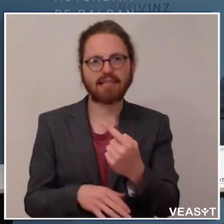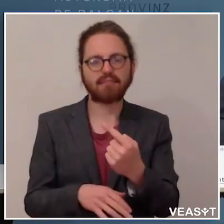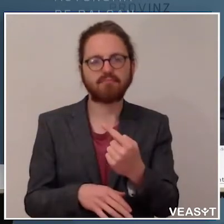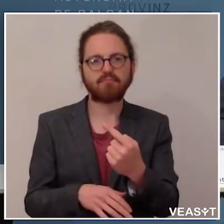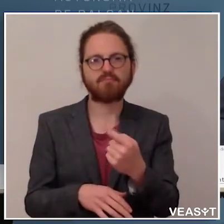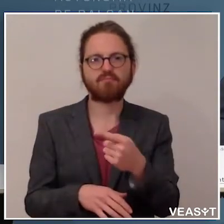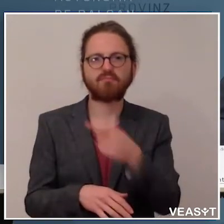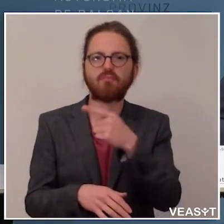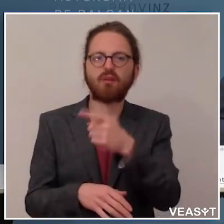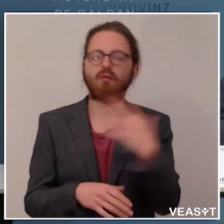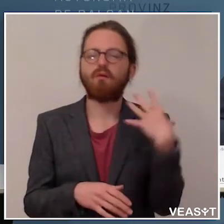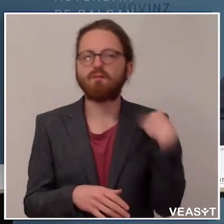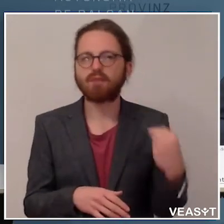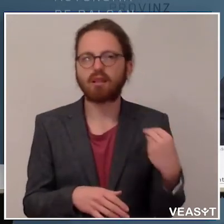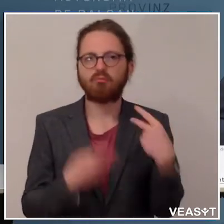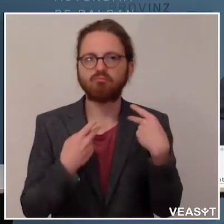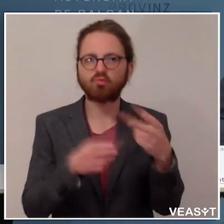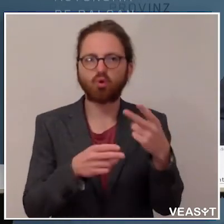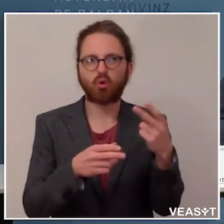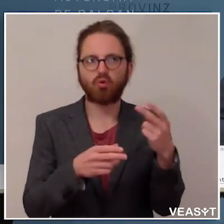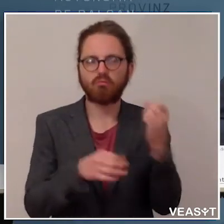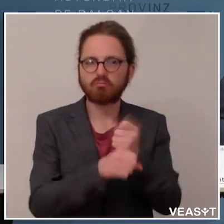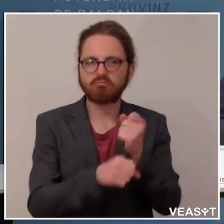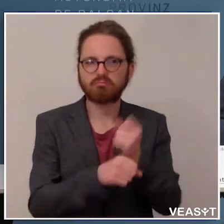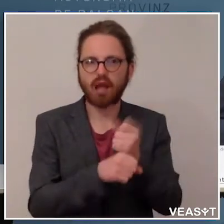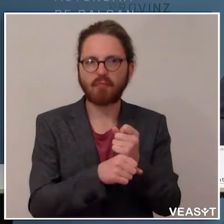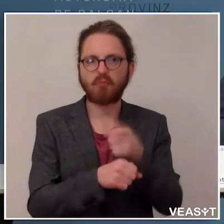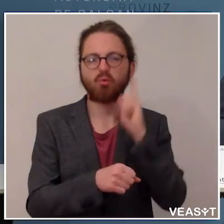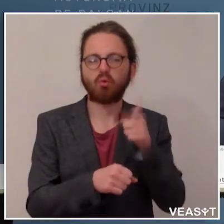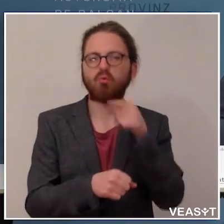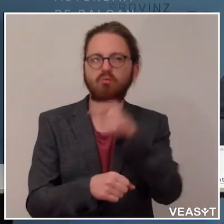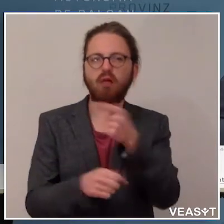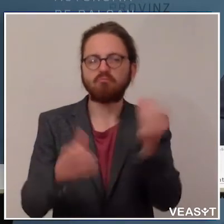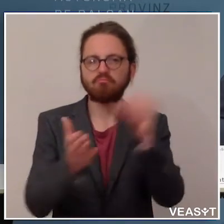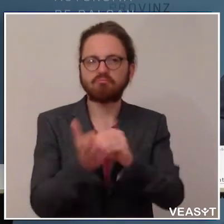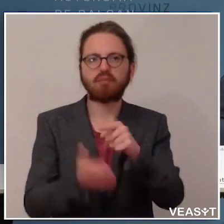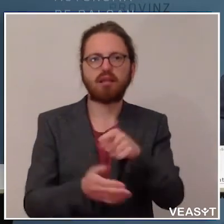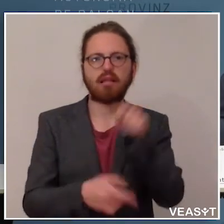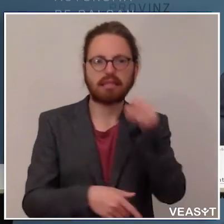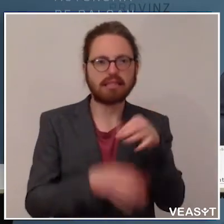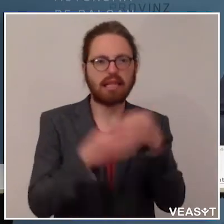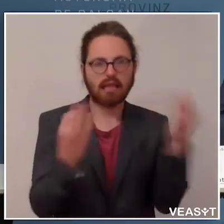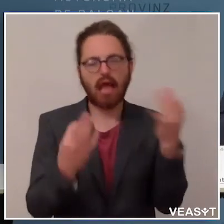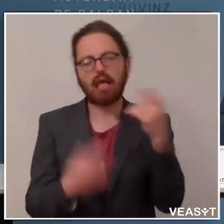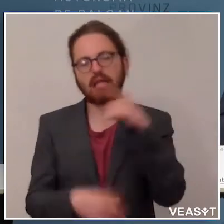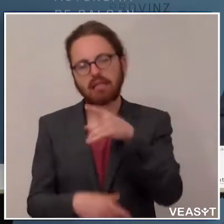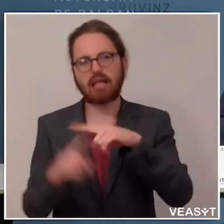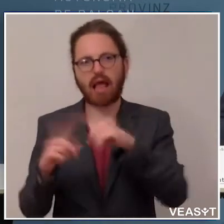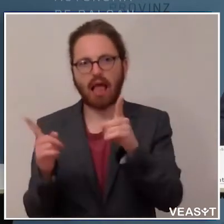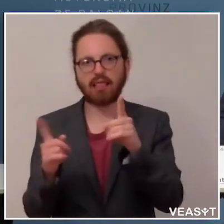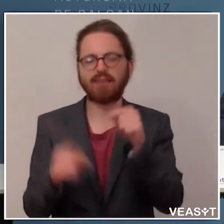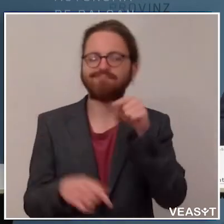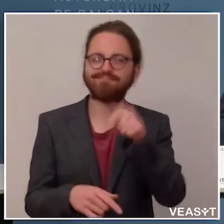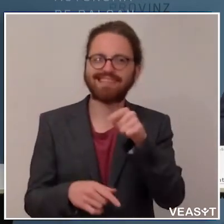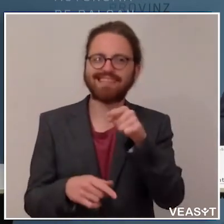Gesetz zur Wiederaufnahme der Tätigkeit und legt fest an diesem Tag das und an jenem Tag das andere, sondern das Gesetz hat den